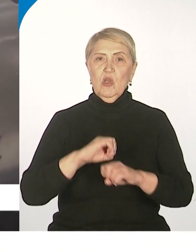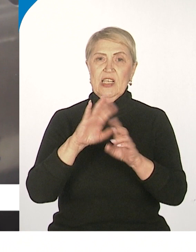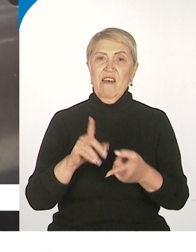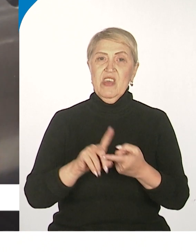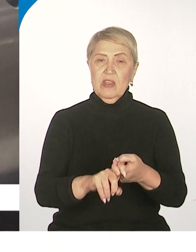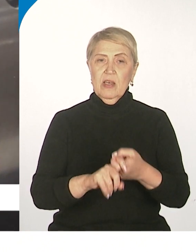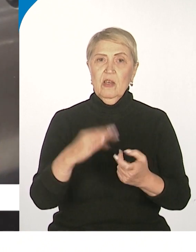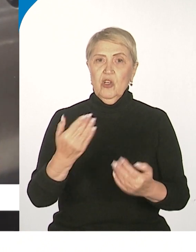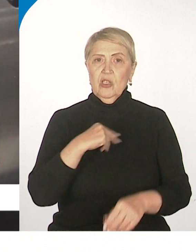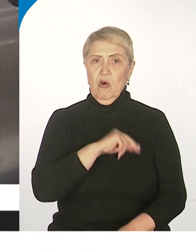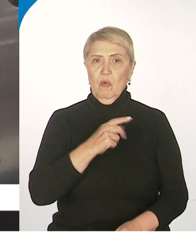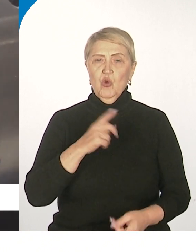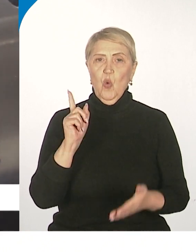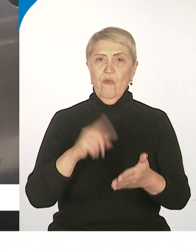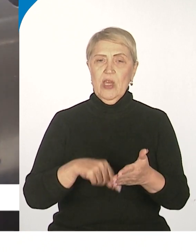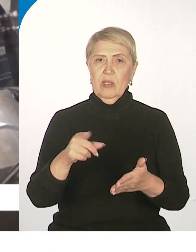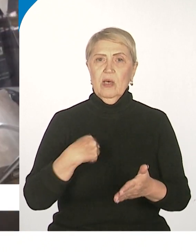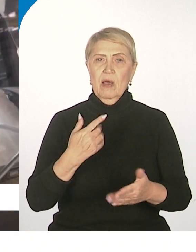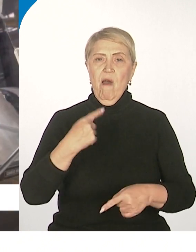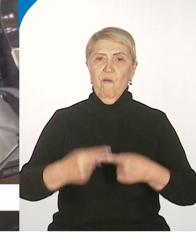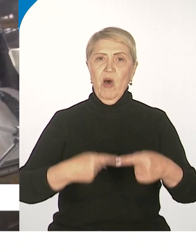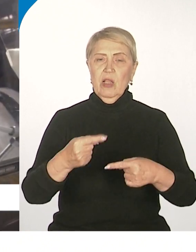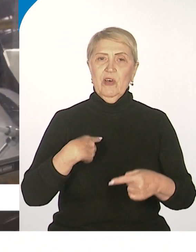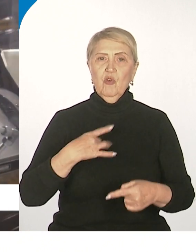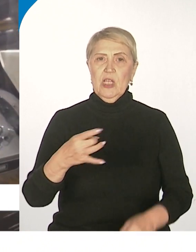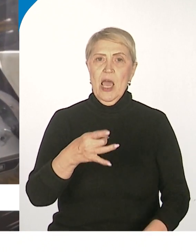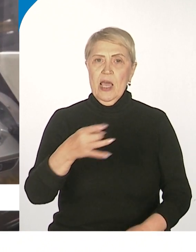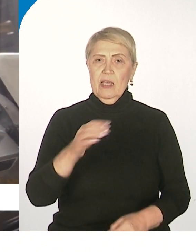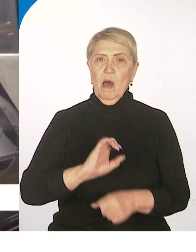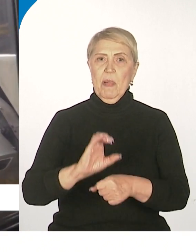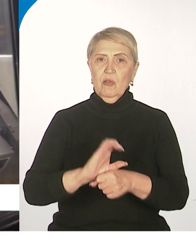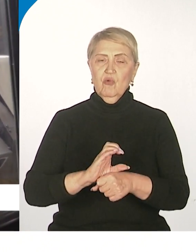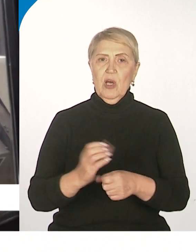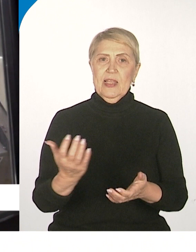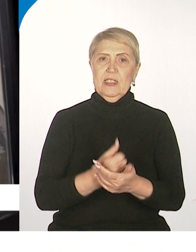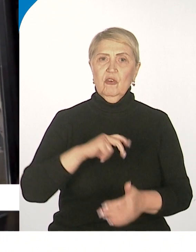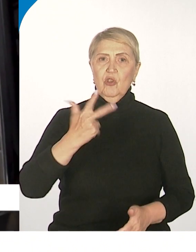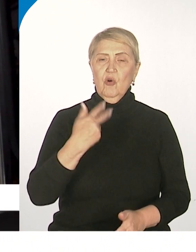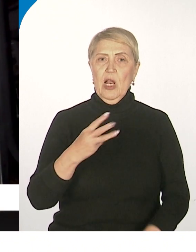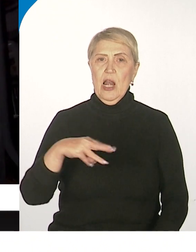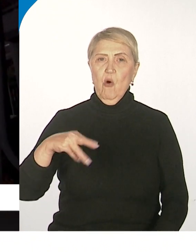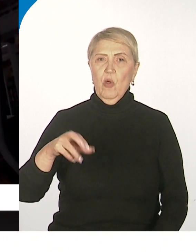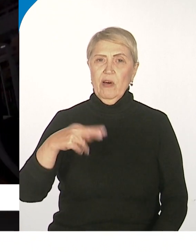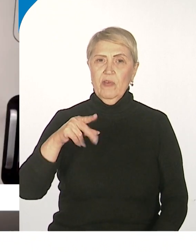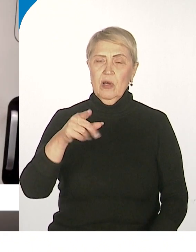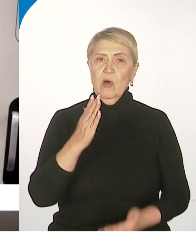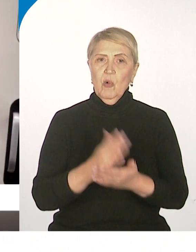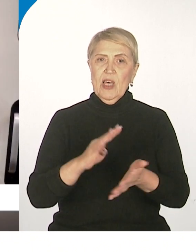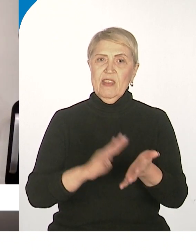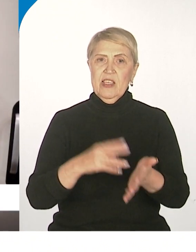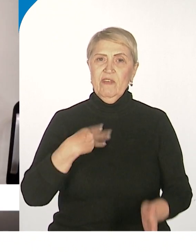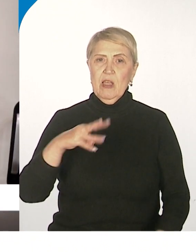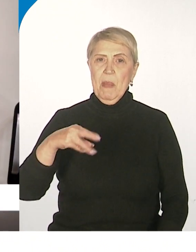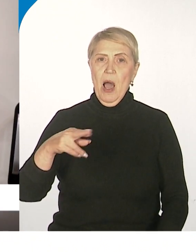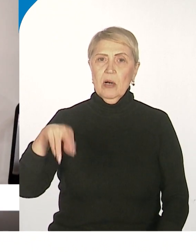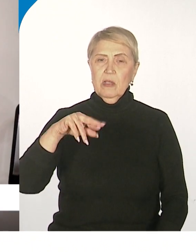работает уверенно. Валовый региональный продукт уже достиг триллиона. Ожидается, что показатели этого года будут на 9 миллиардов